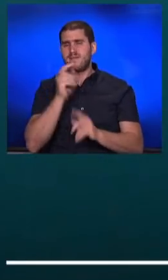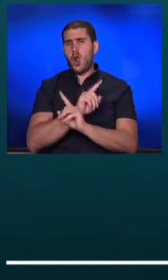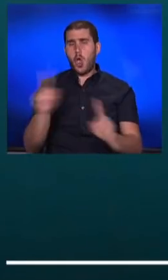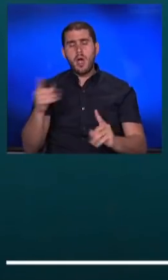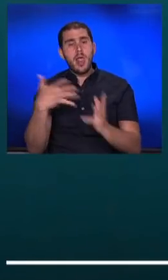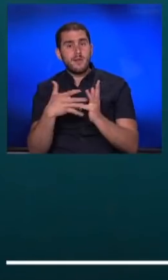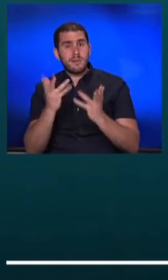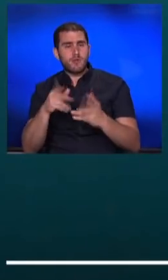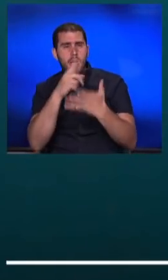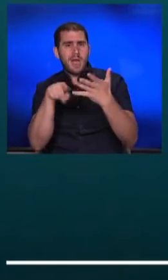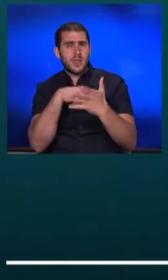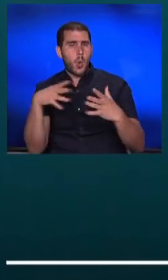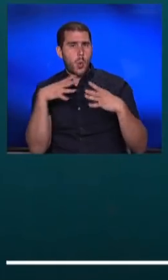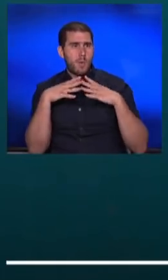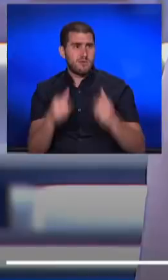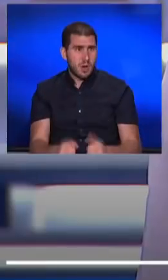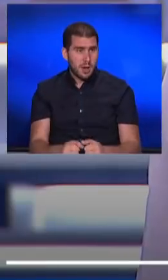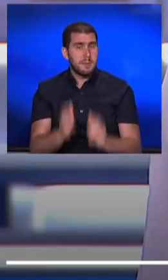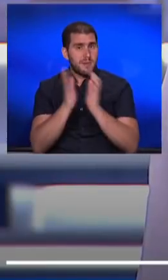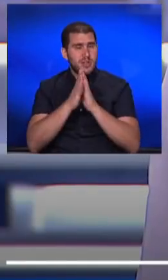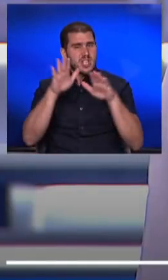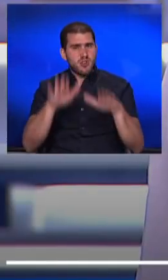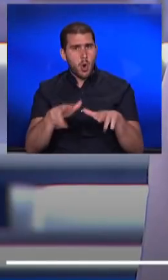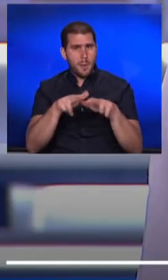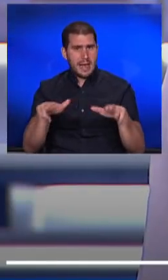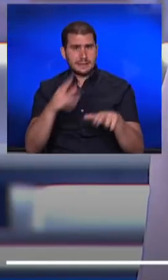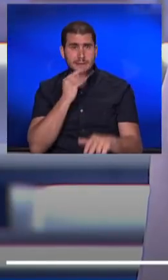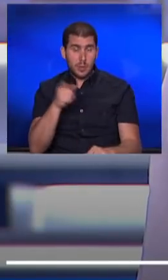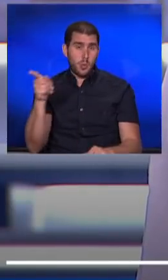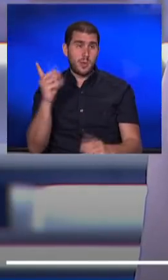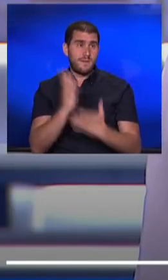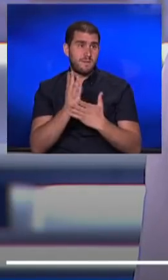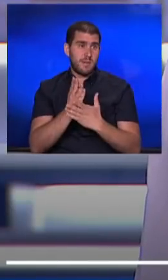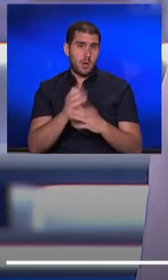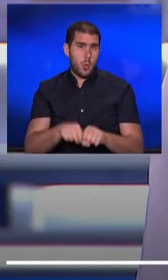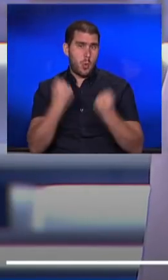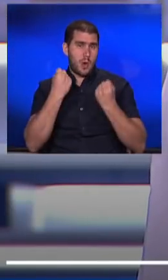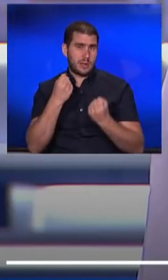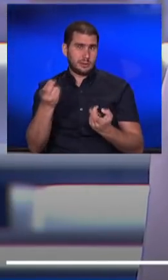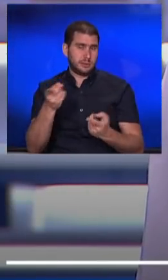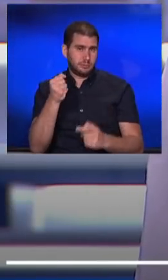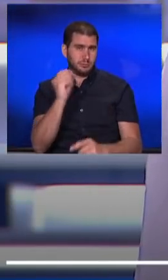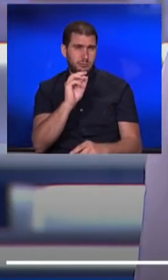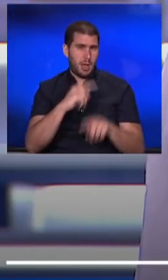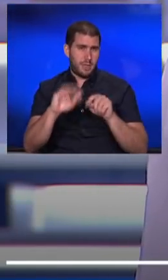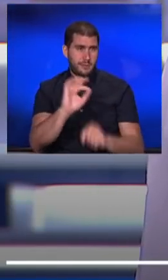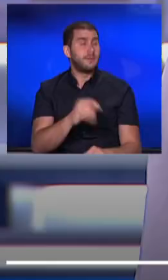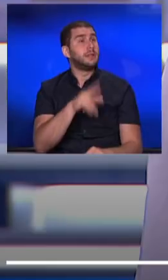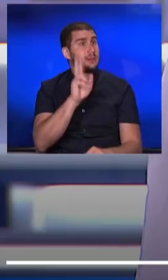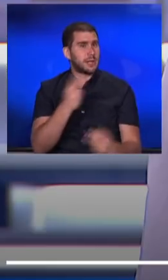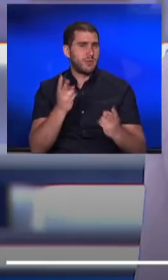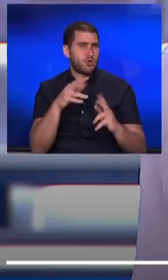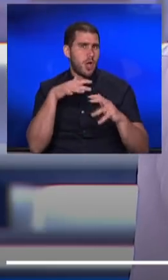אם אתם יכולים לוותר את החופשות שלכם. ענה יישארו בארץ, הוא גודא את הענף שלך. קודם כל כמובן שיש לזה השפעה